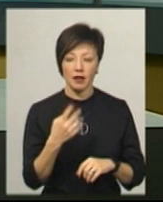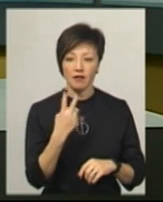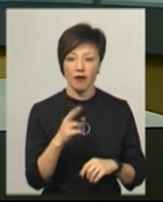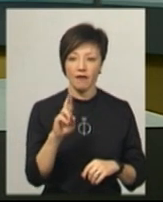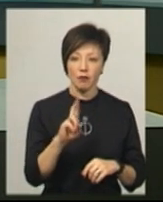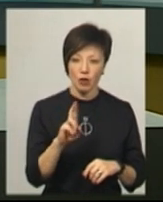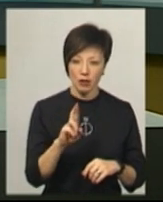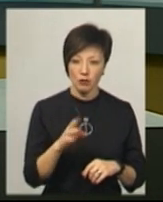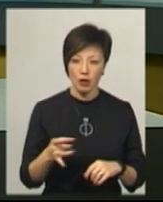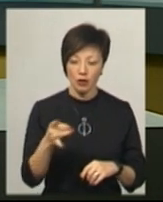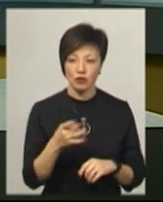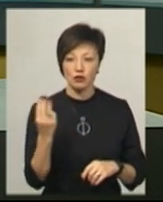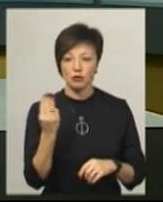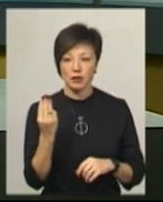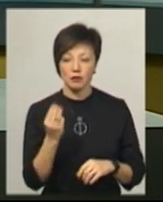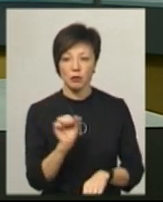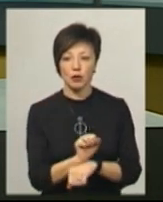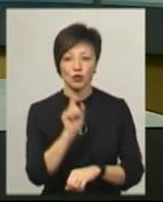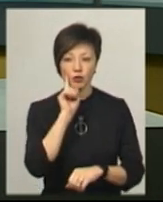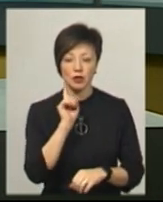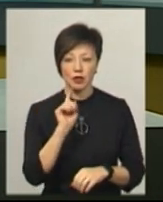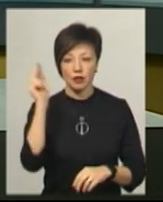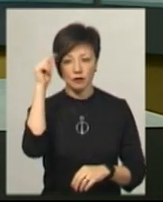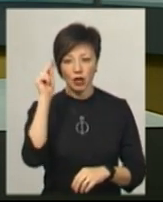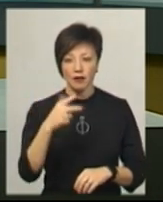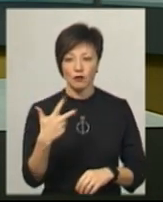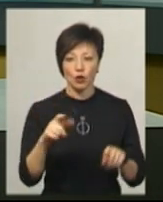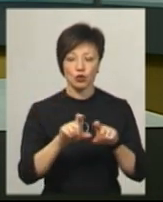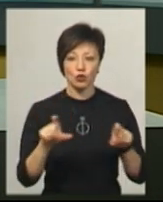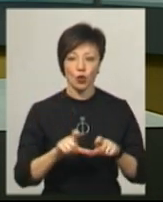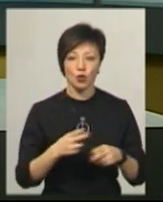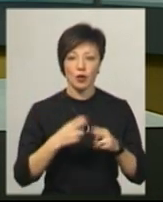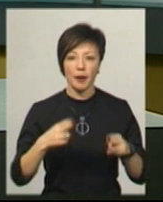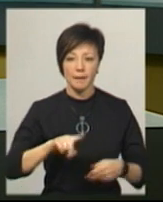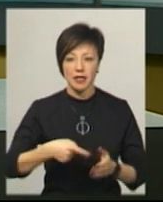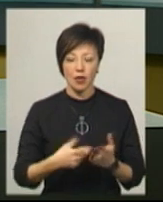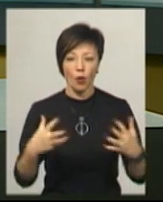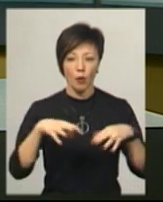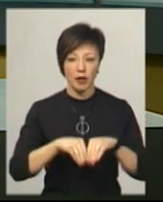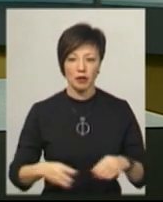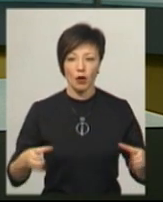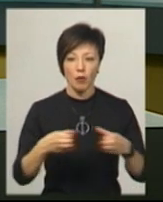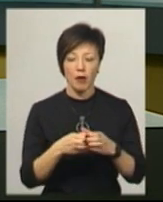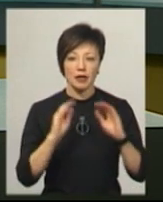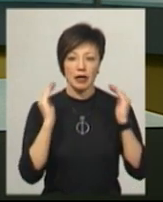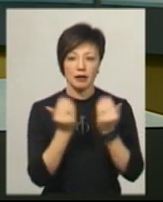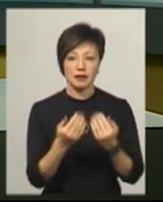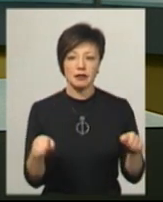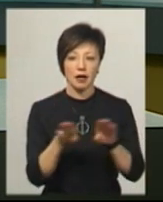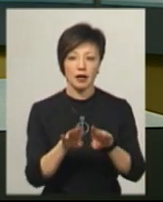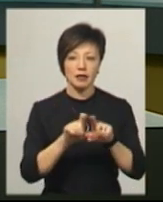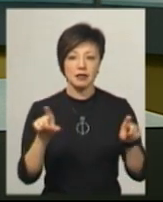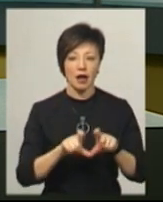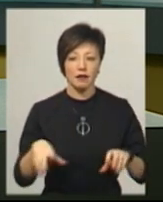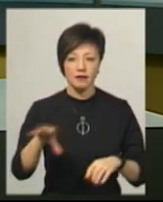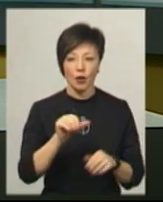– в Ярмолинецькому. У Шепетівці призупинили навчання у трьох школах. У Донецькій, міській і об'єднаній тергромаді на карантин закрили всі навчальні